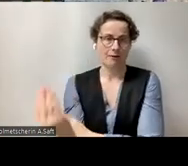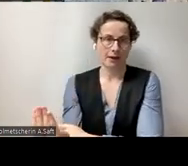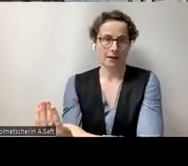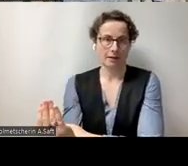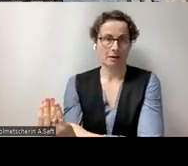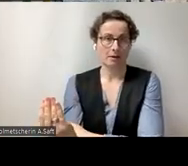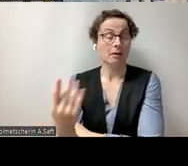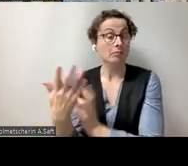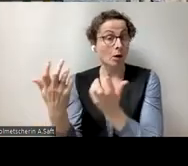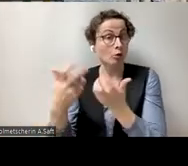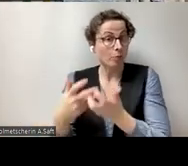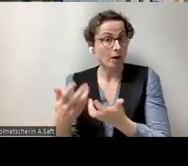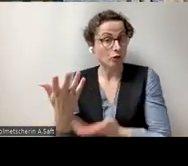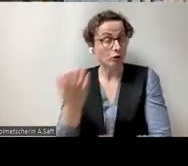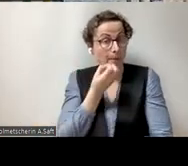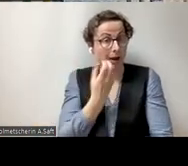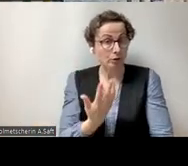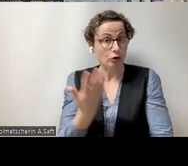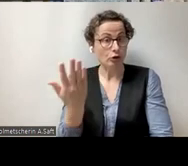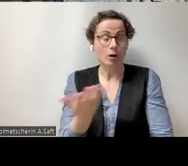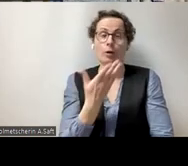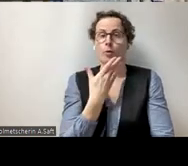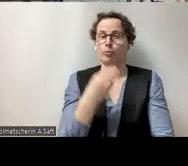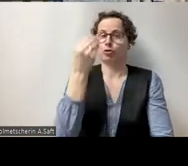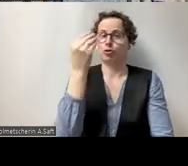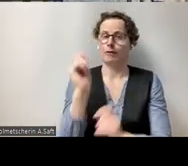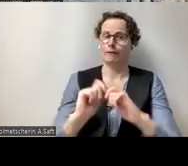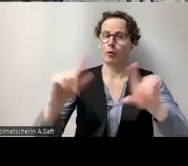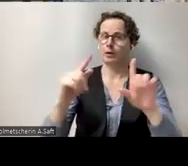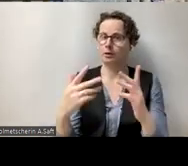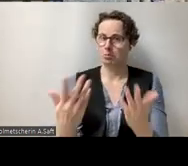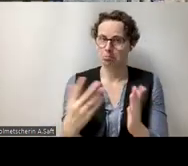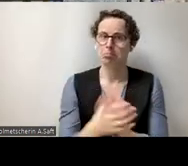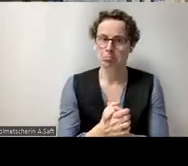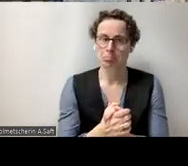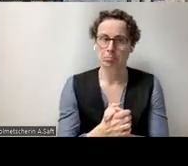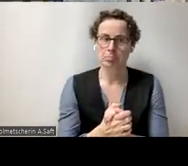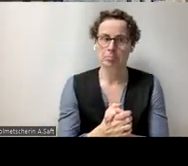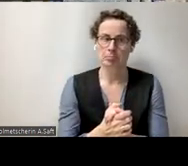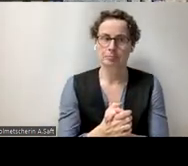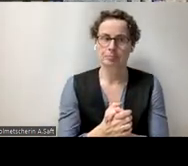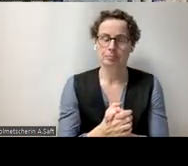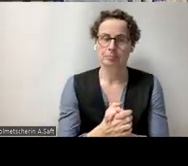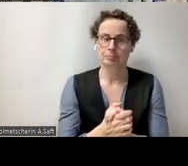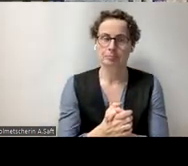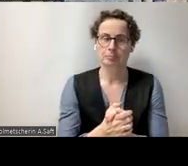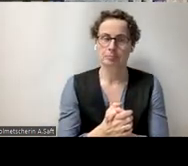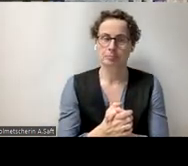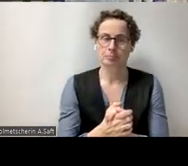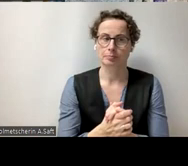sehr praktisch, um schöne Folien zu gestalten. Und das ist jetzt inzwischen so, dass wir